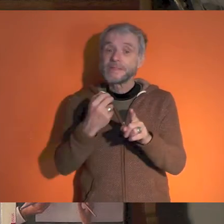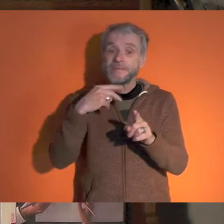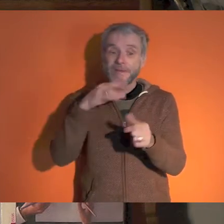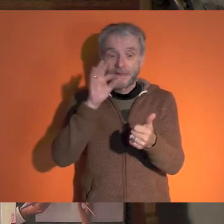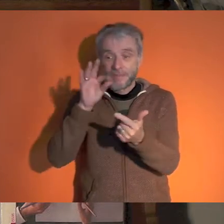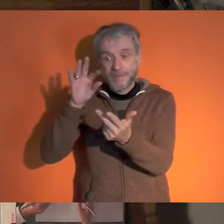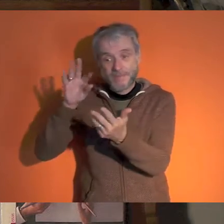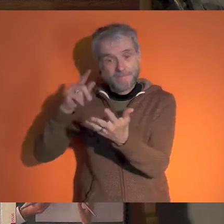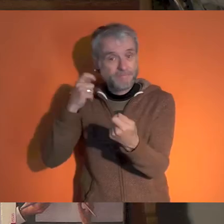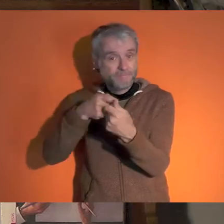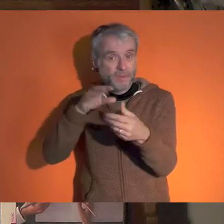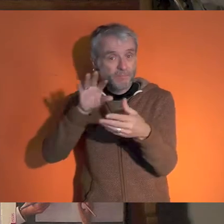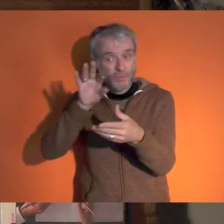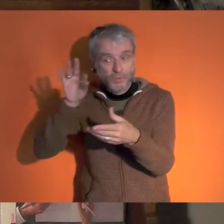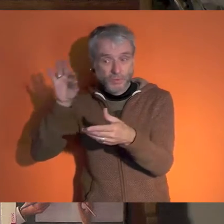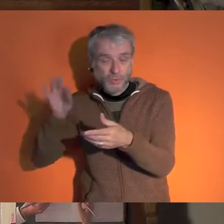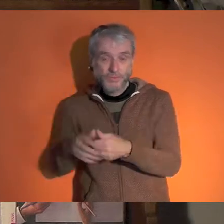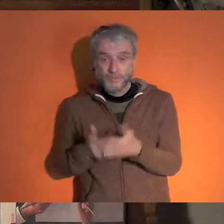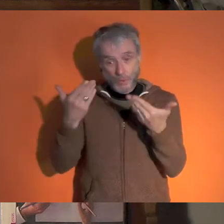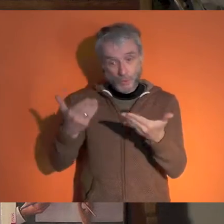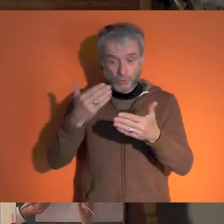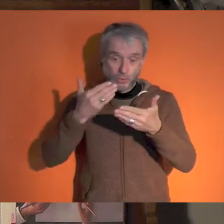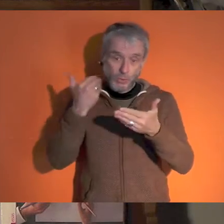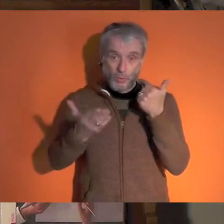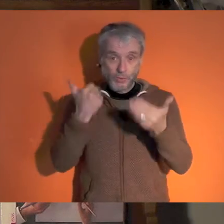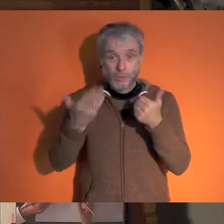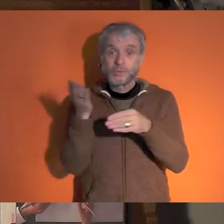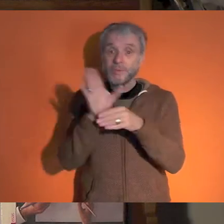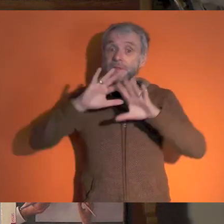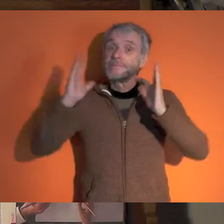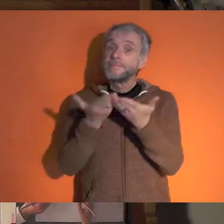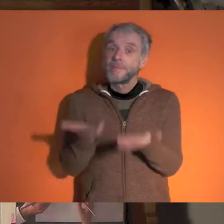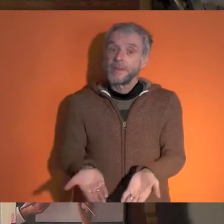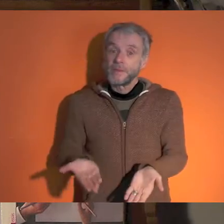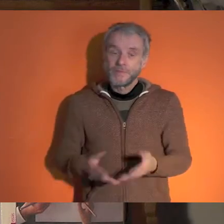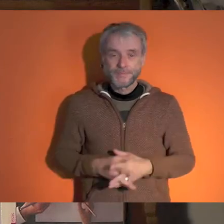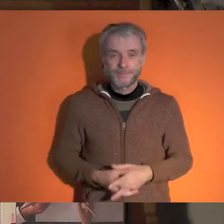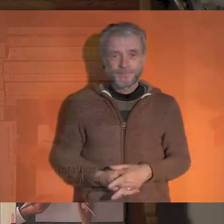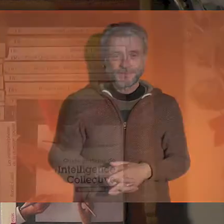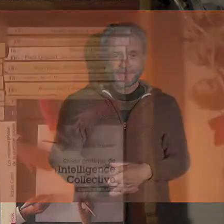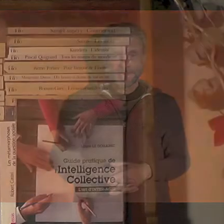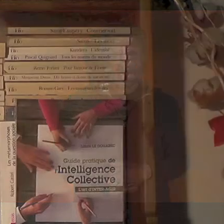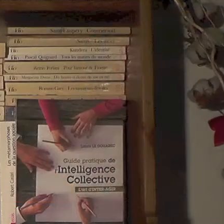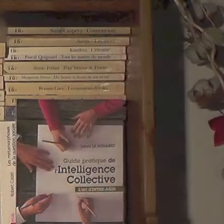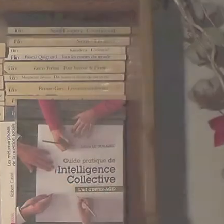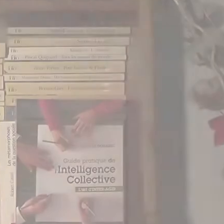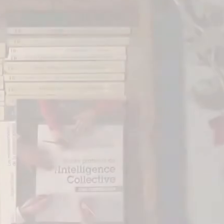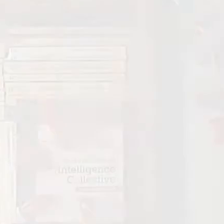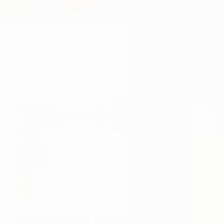civile sur chacun des thèmes de notre programme. Ce sont quelques-unes de ces propositions que je vais vous présenter.